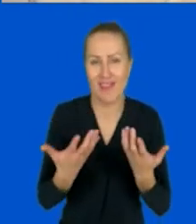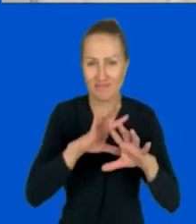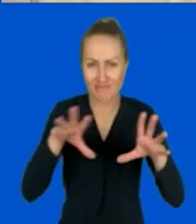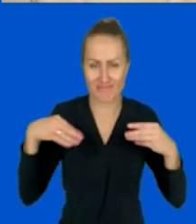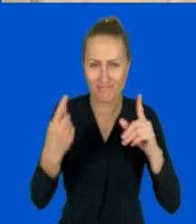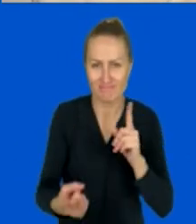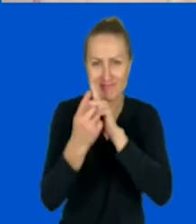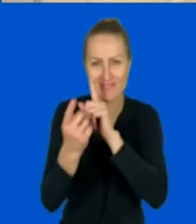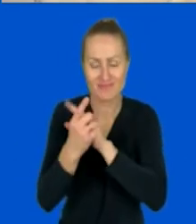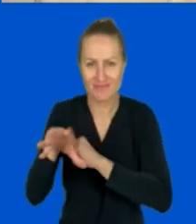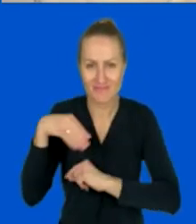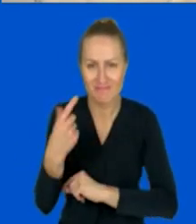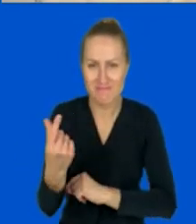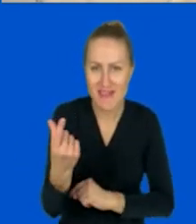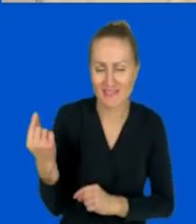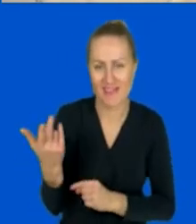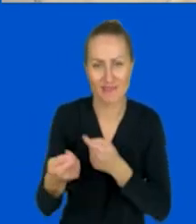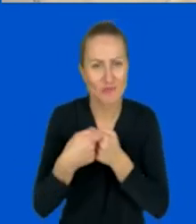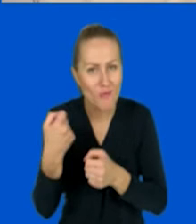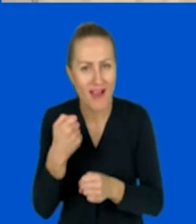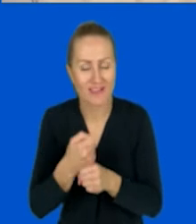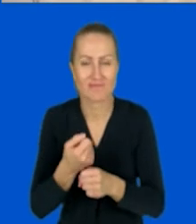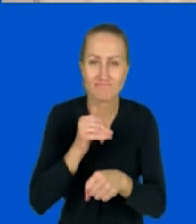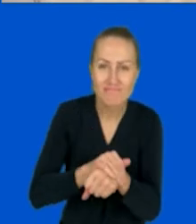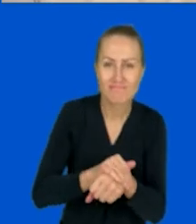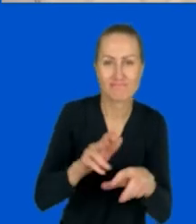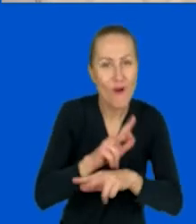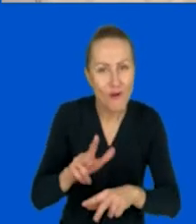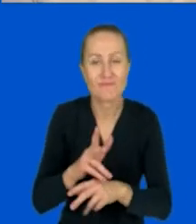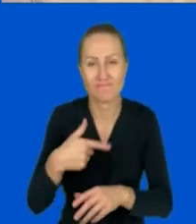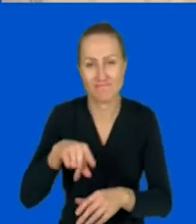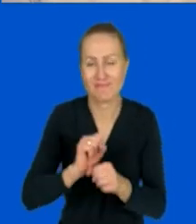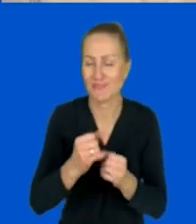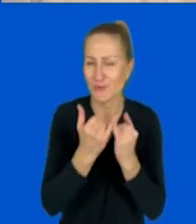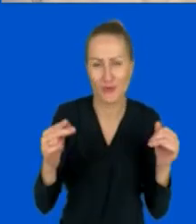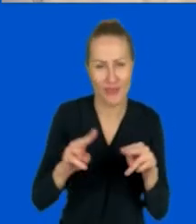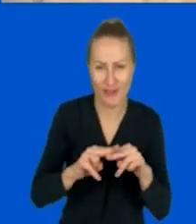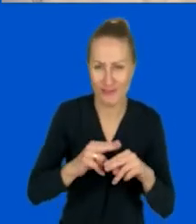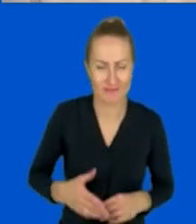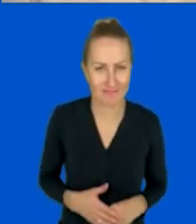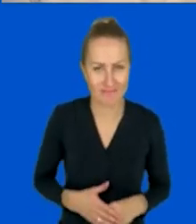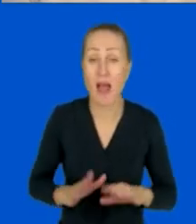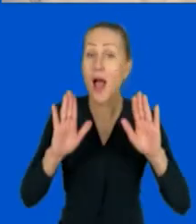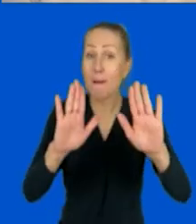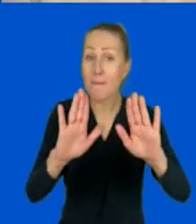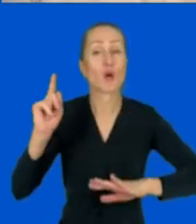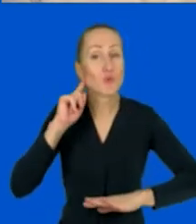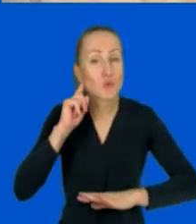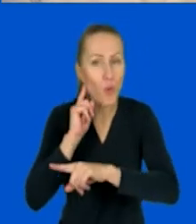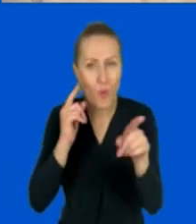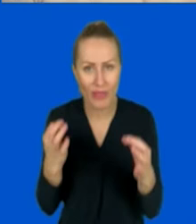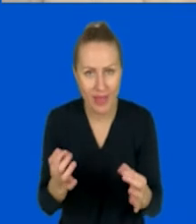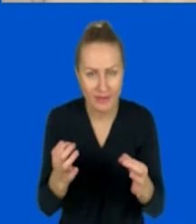naszymi partnerami, współpracownikami, z przyjacielmi i rodziną. Dobra, słuchajcie. To ja sobie pozwolę